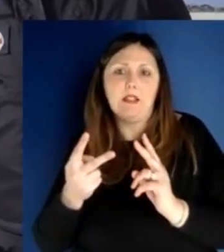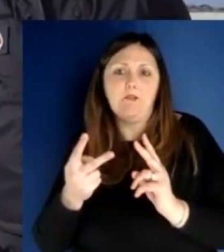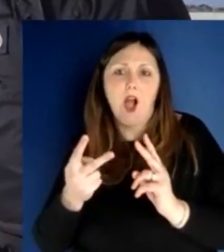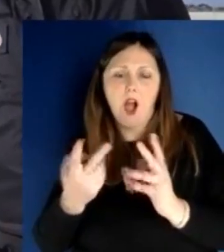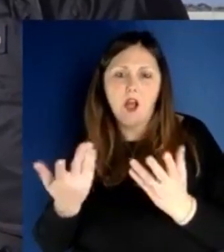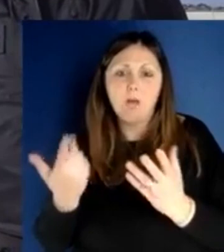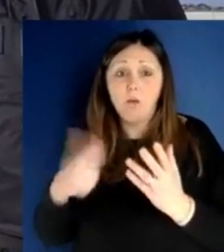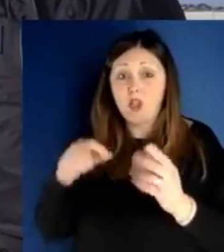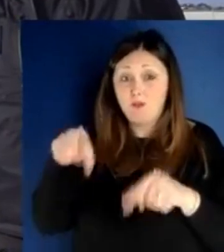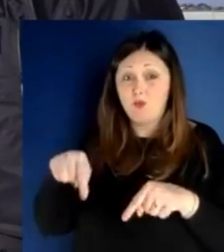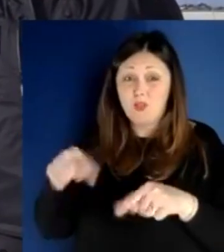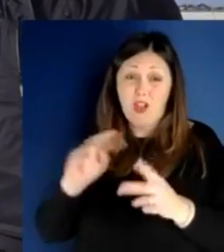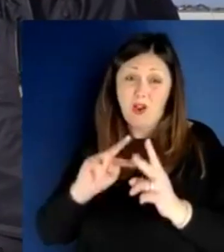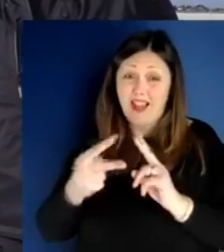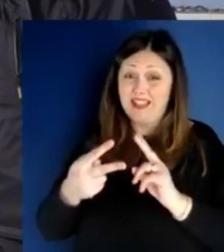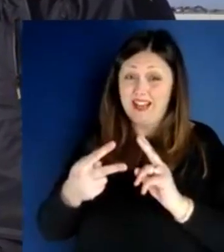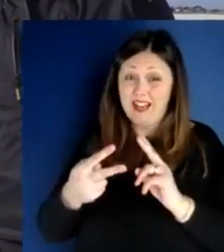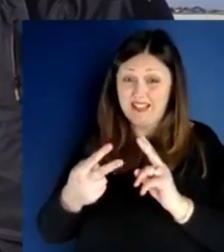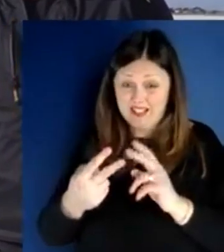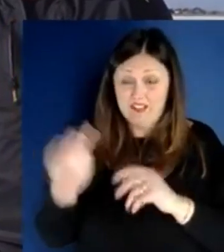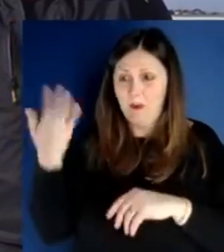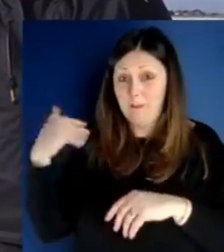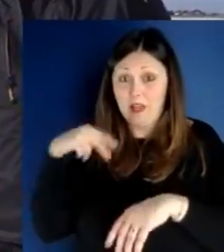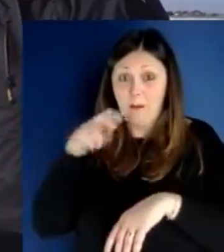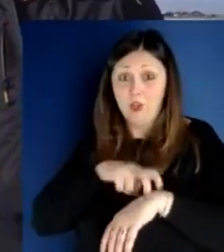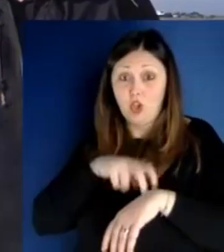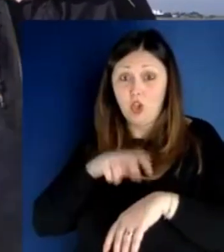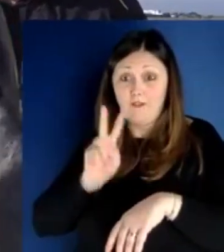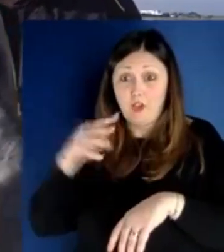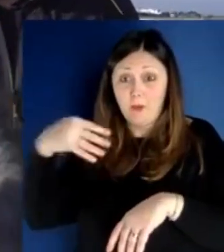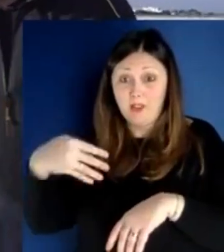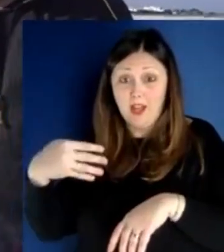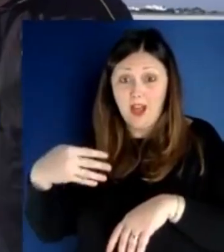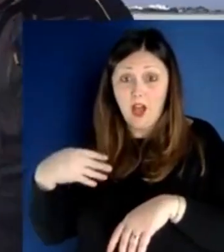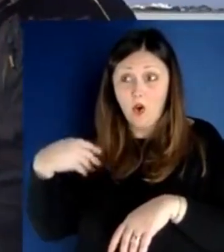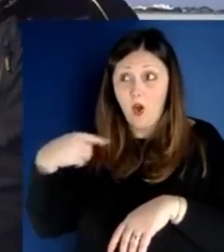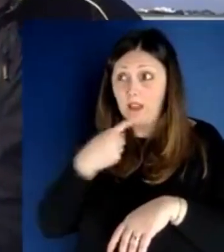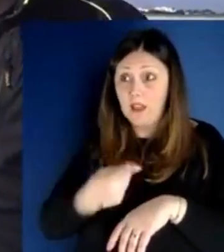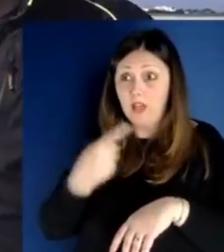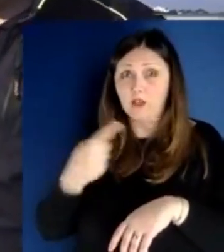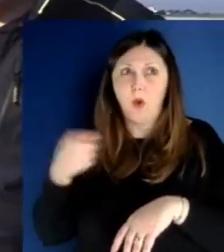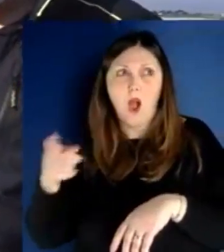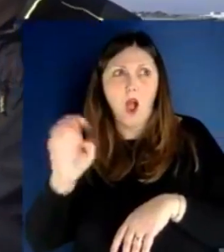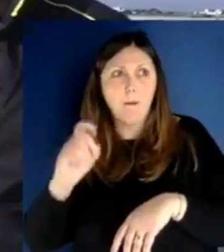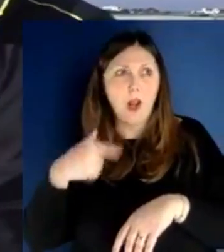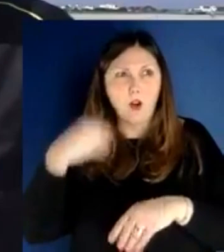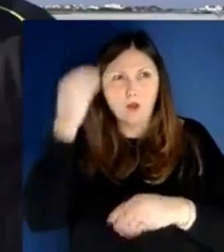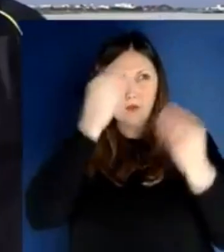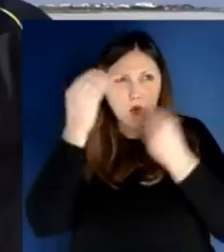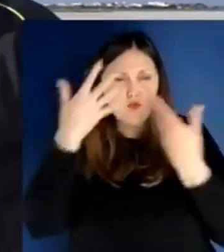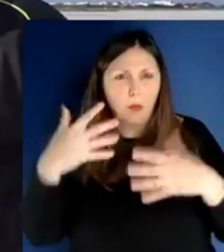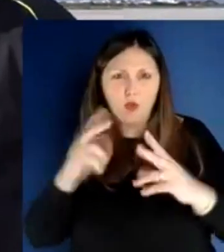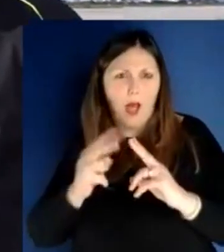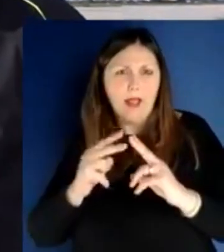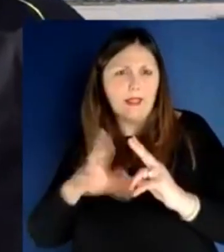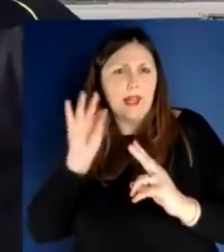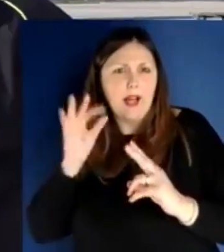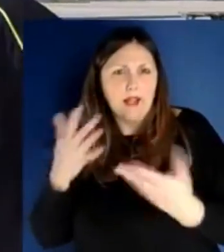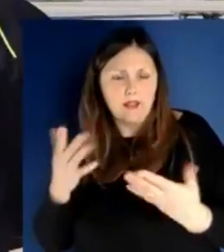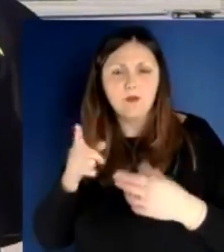di pensarla all'alternativa, quante notti non ha dormito? Tenga conto che mi sono preso un sacco di